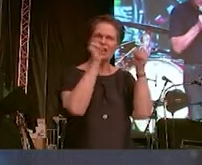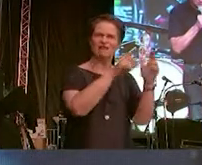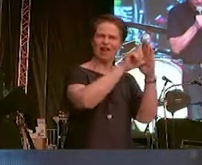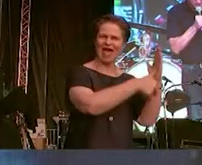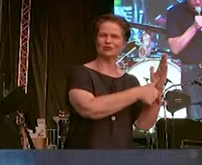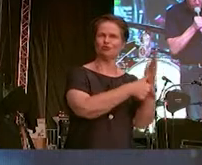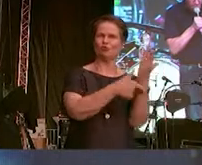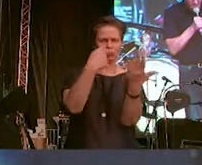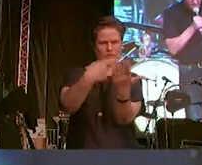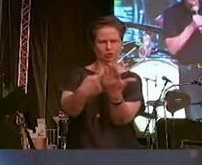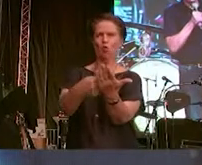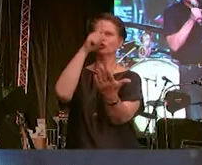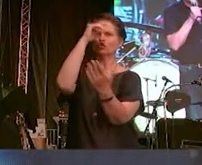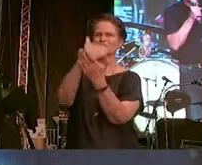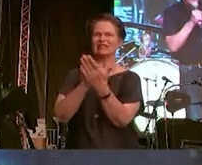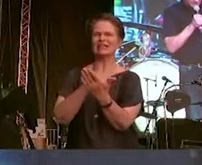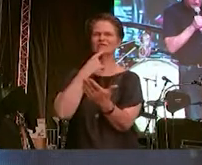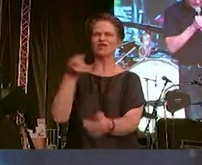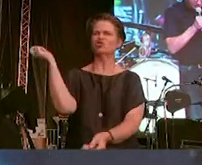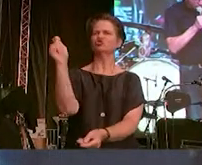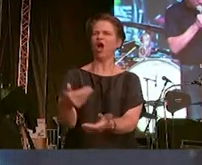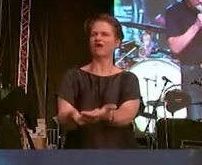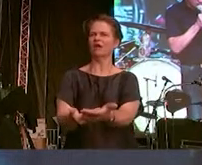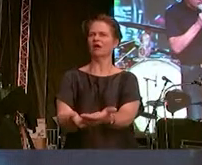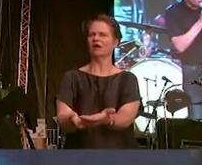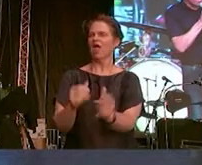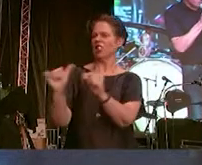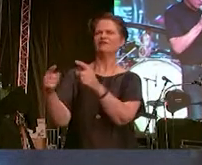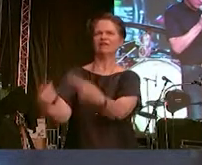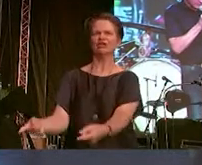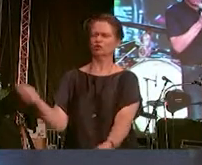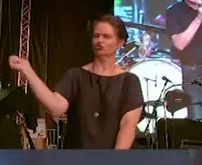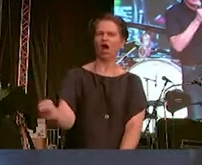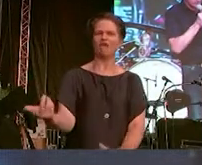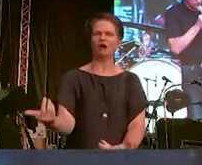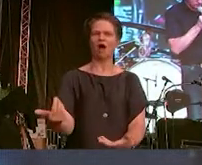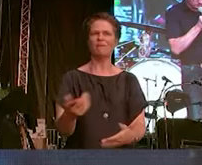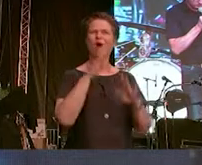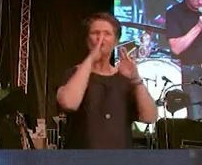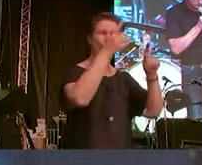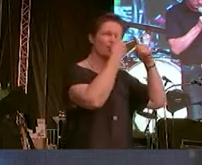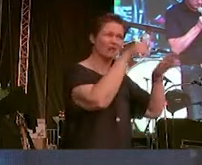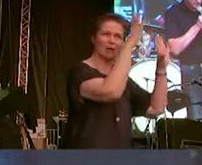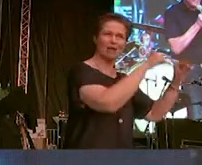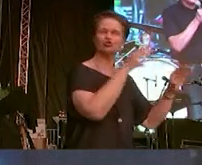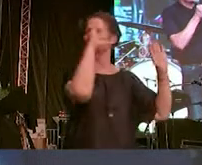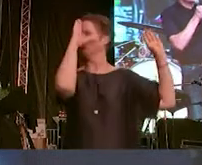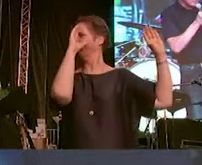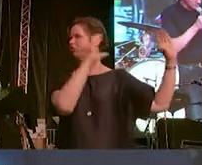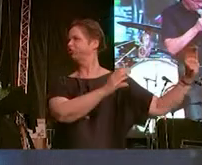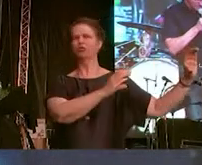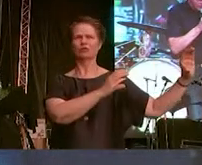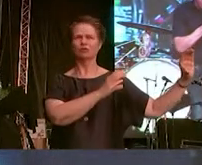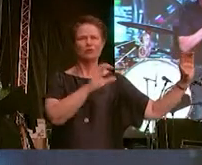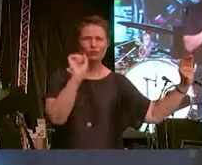Straftatbestand verfolgen lassen und andererseits ungestraft die Augen vor der Not anderer verschließen können. Ich